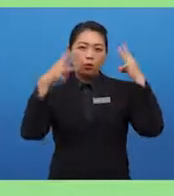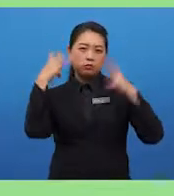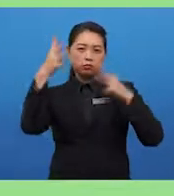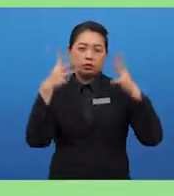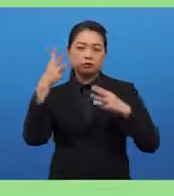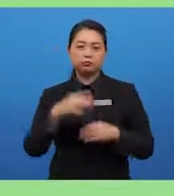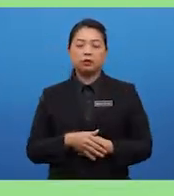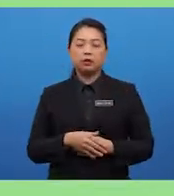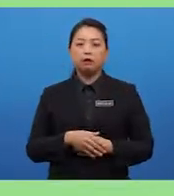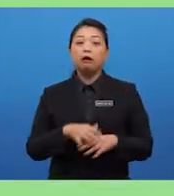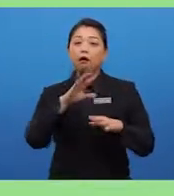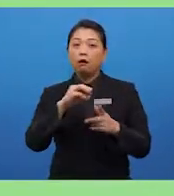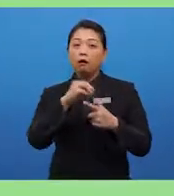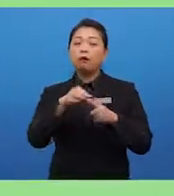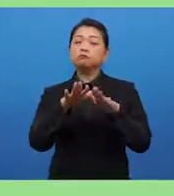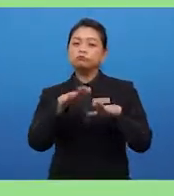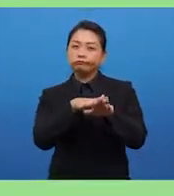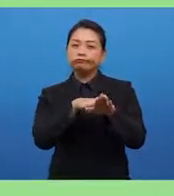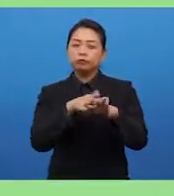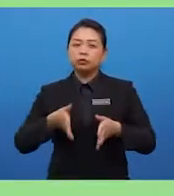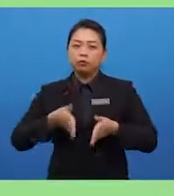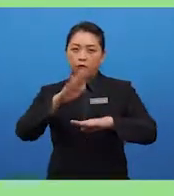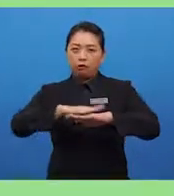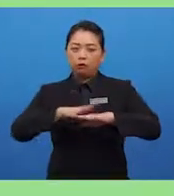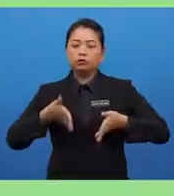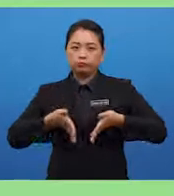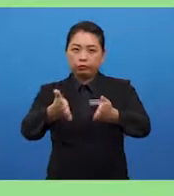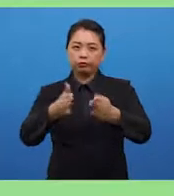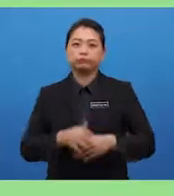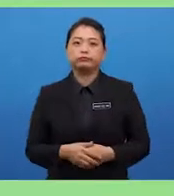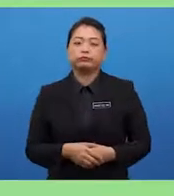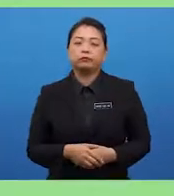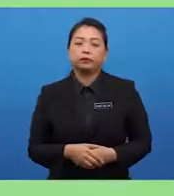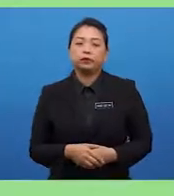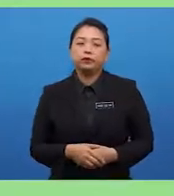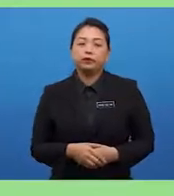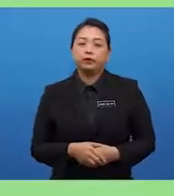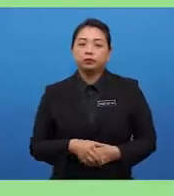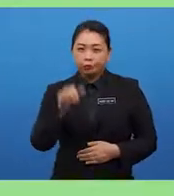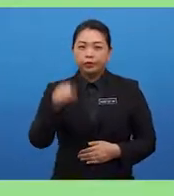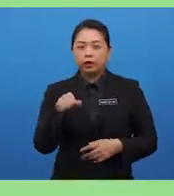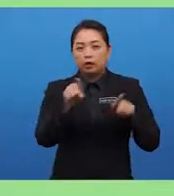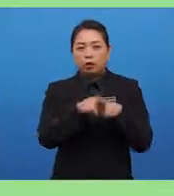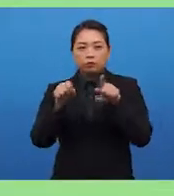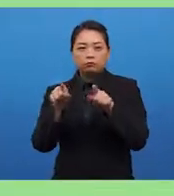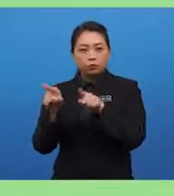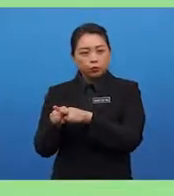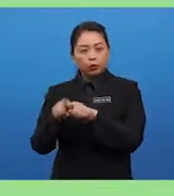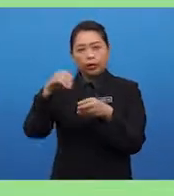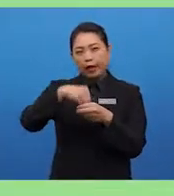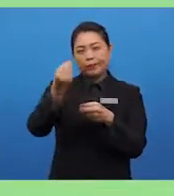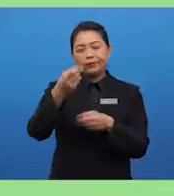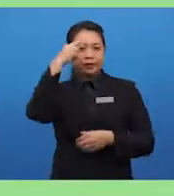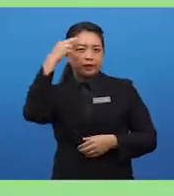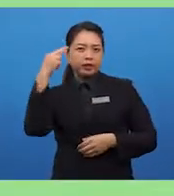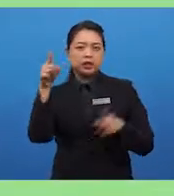heavy traffic on the road. As your second reason, you can also come up with reasons